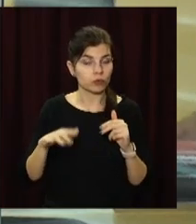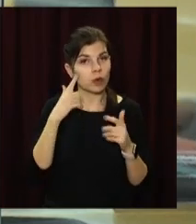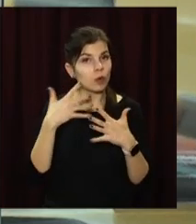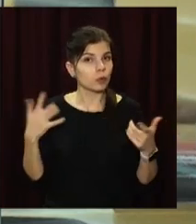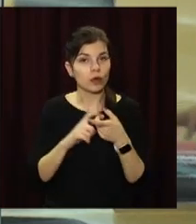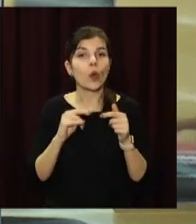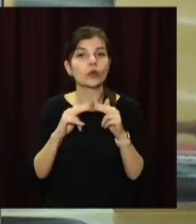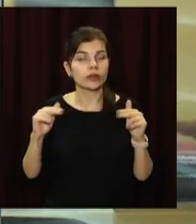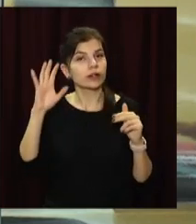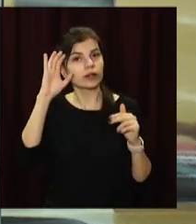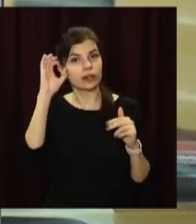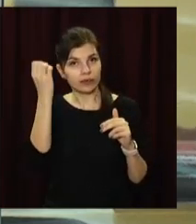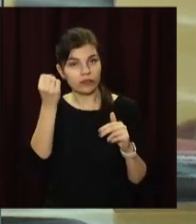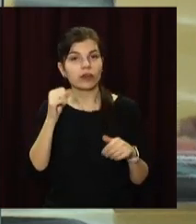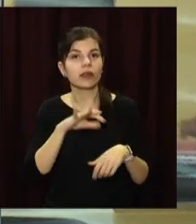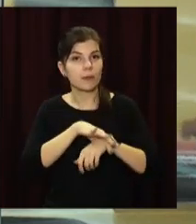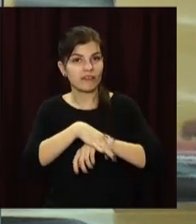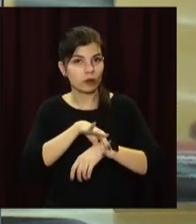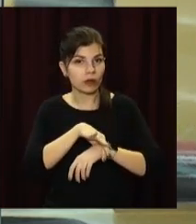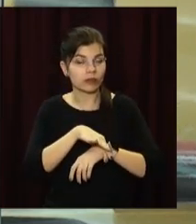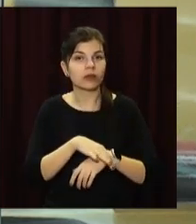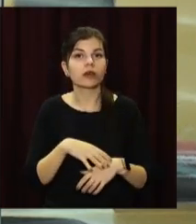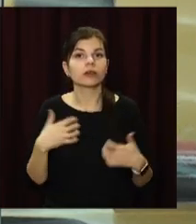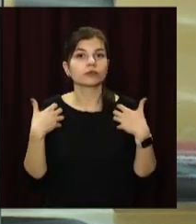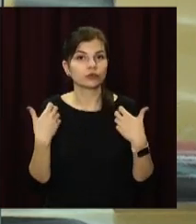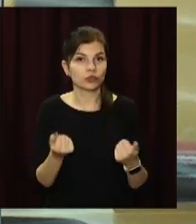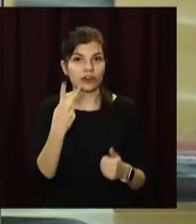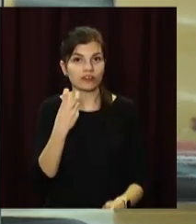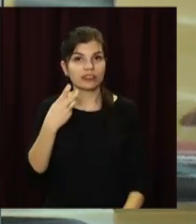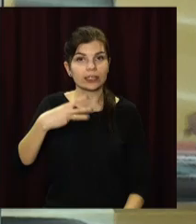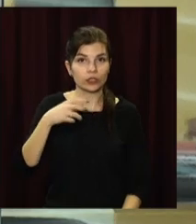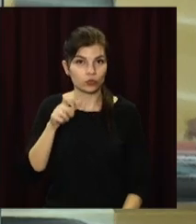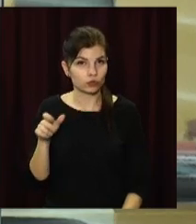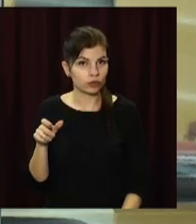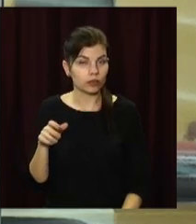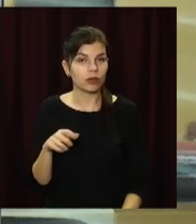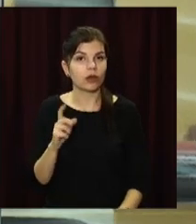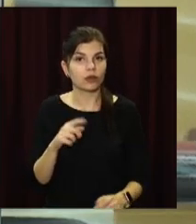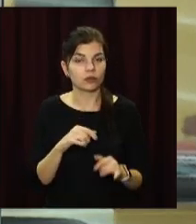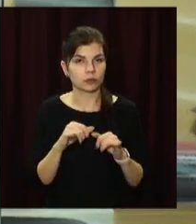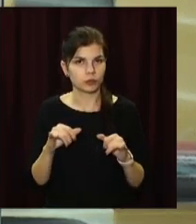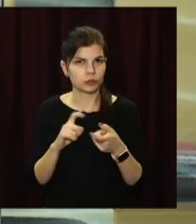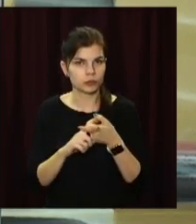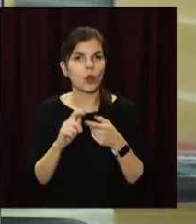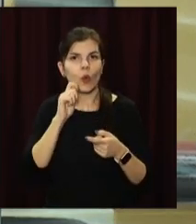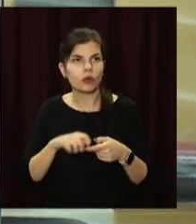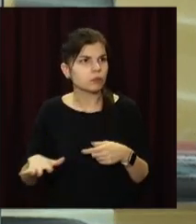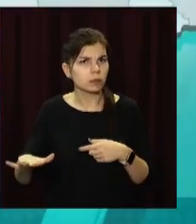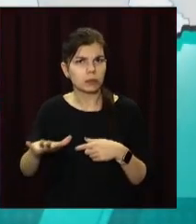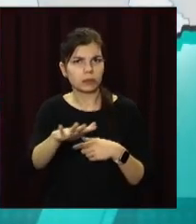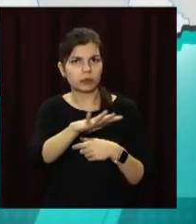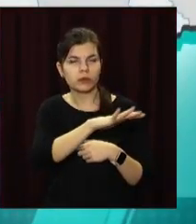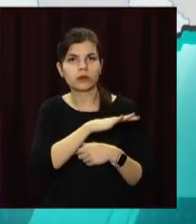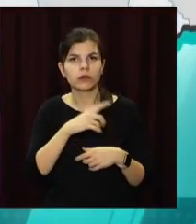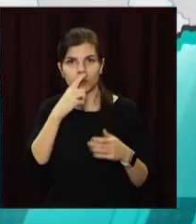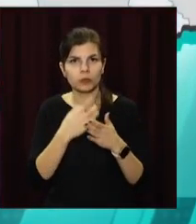інфікованих у Дніпрі, Кривому Розі та Павлограді. Подолали недовго 230 мешканців. Стрімко шириться вірус і Україною. Приріс за